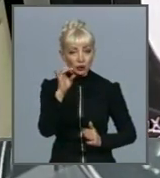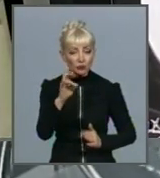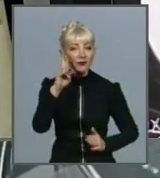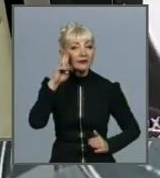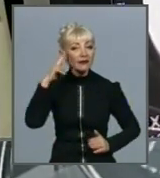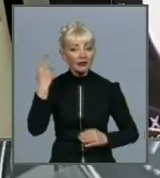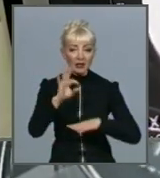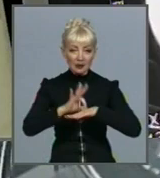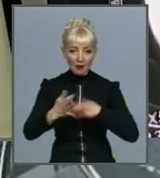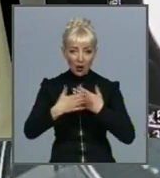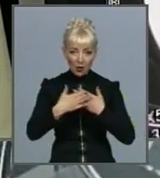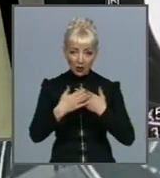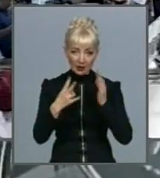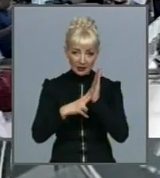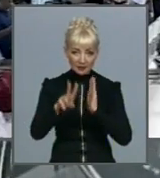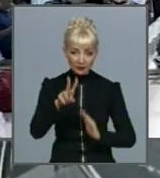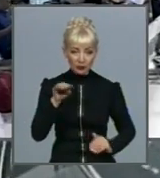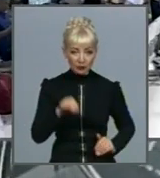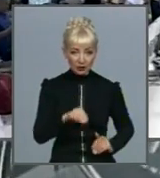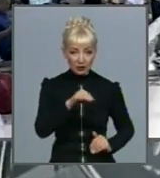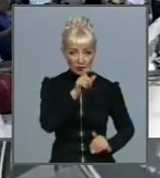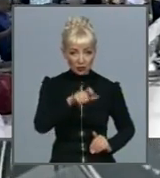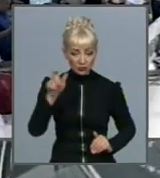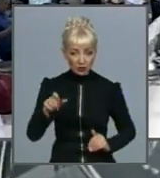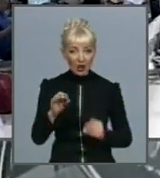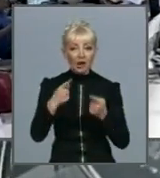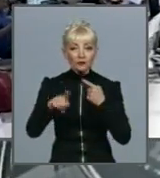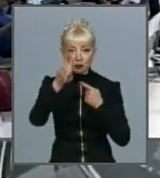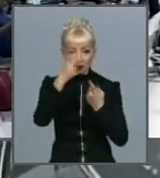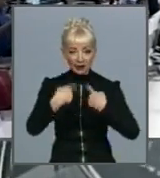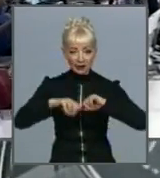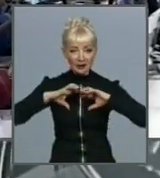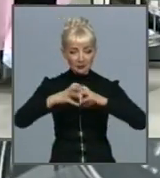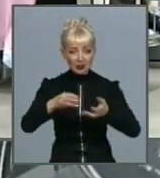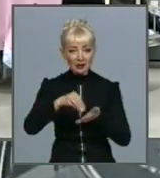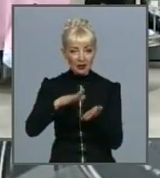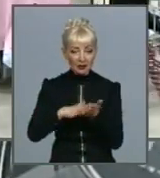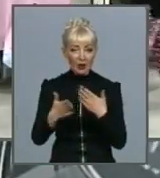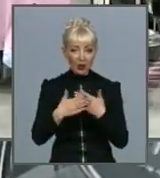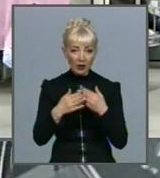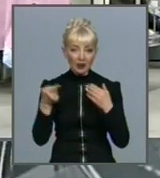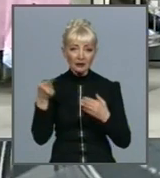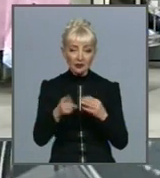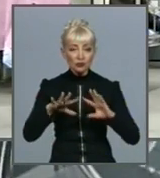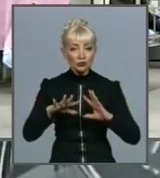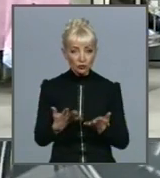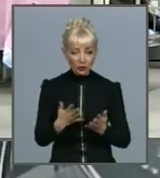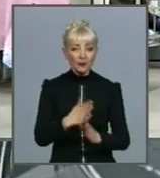72 тисяч чоловік. В інших країнах світу зареєстрували ще близько тисячі випадків. Померло близько